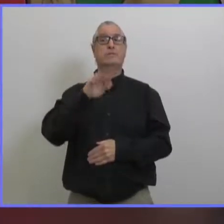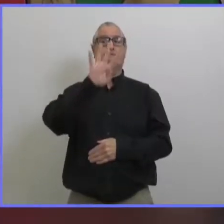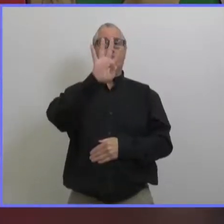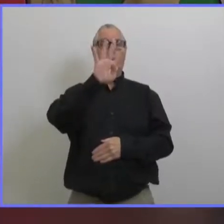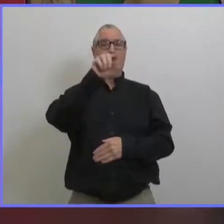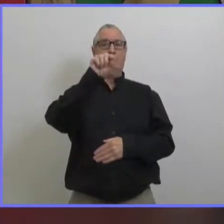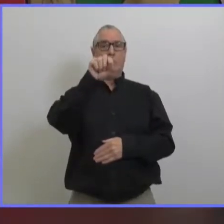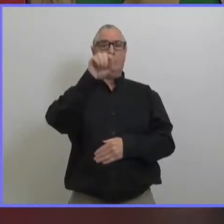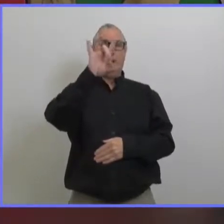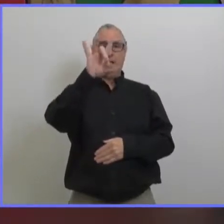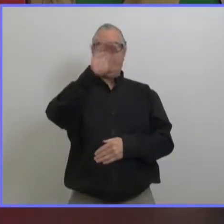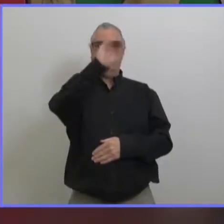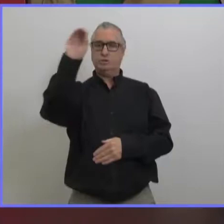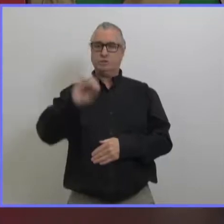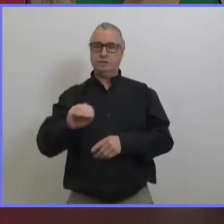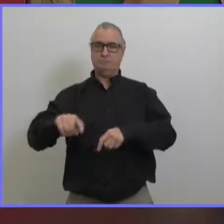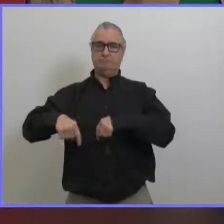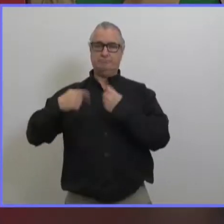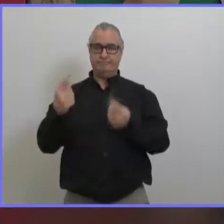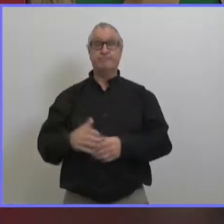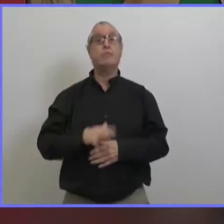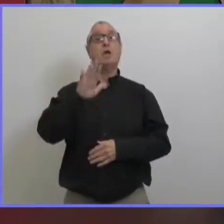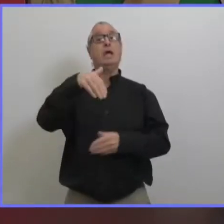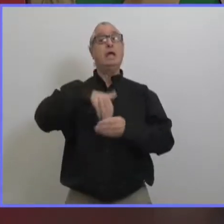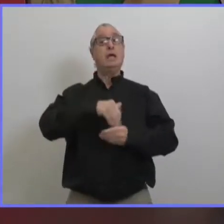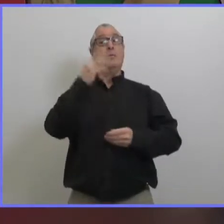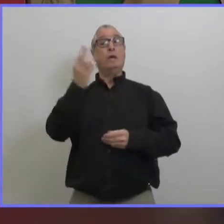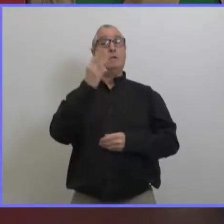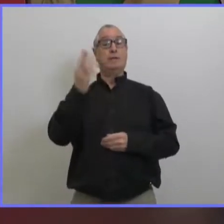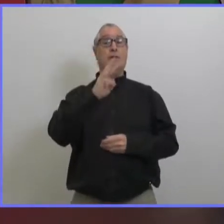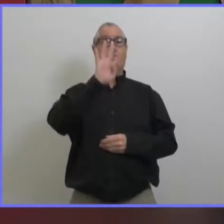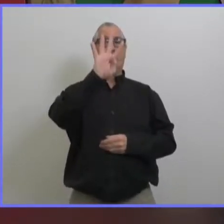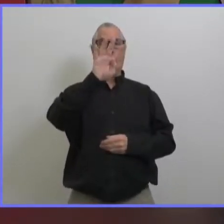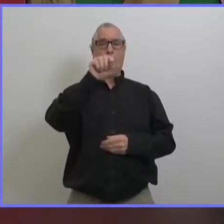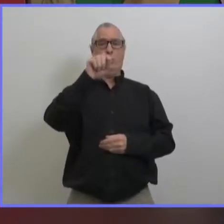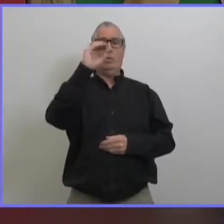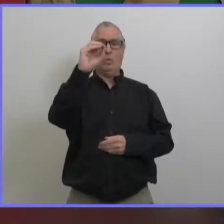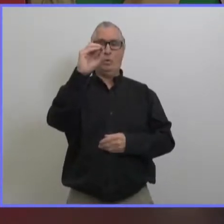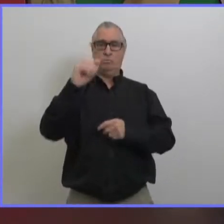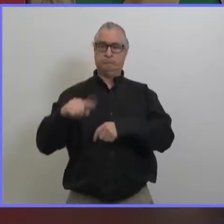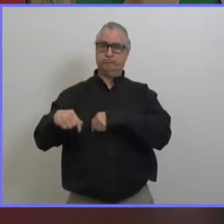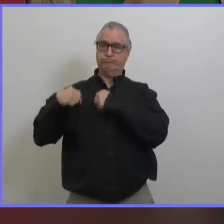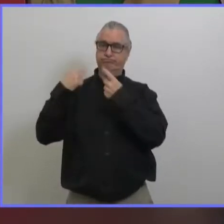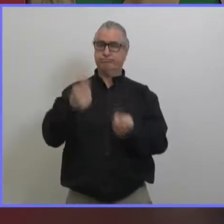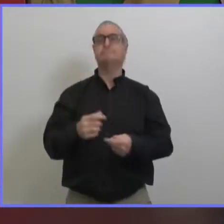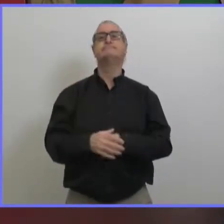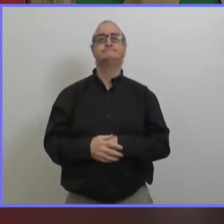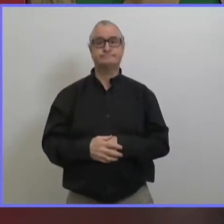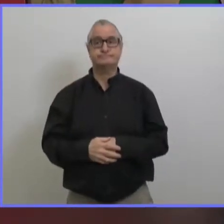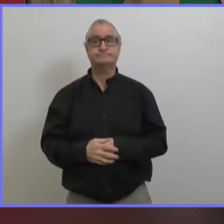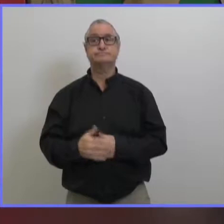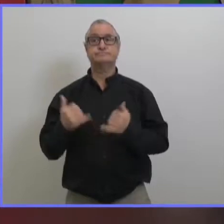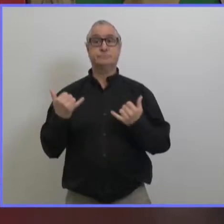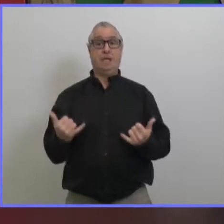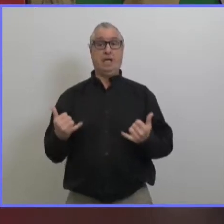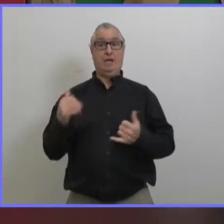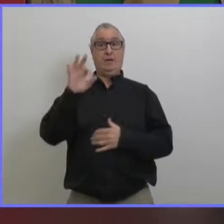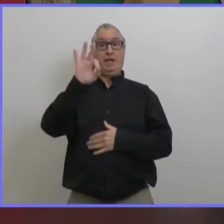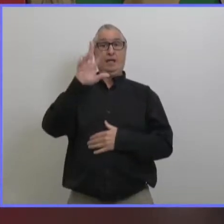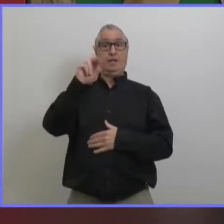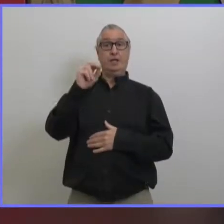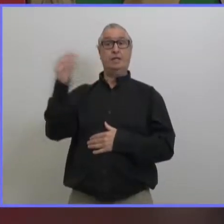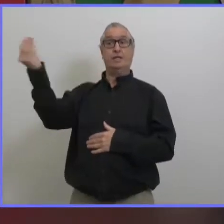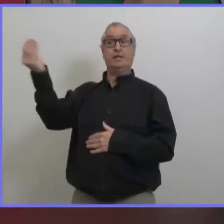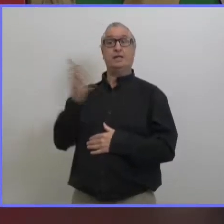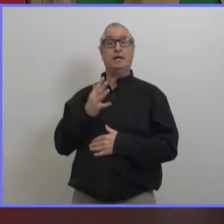niveau provincial et de 4 % à winnipeg on a recensé 80 nouveaux cas du virus à 9h30 ce